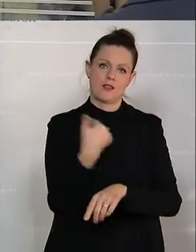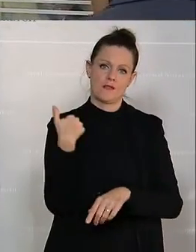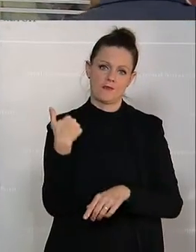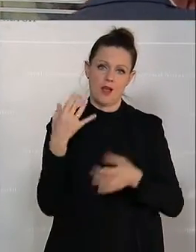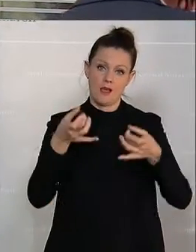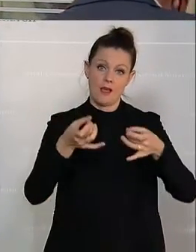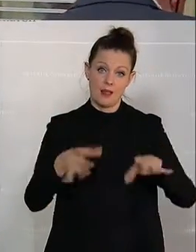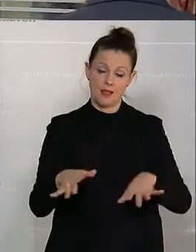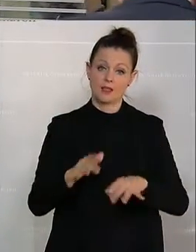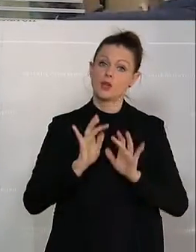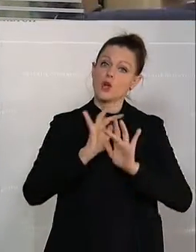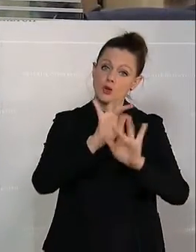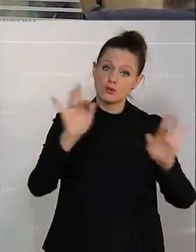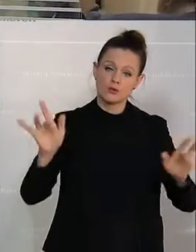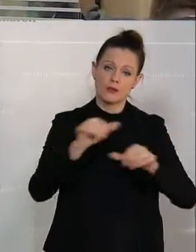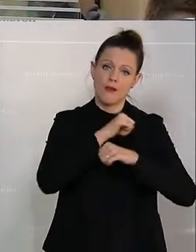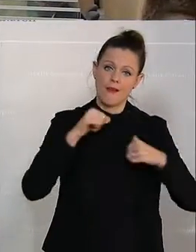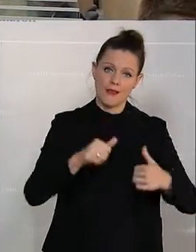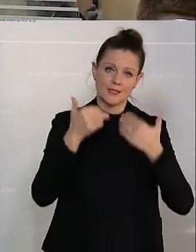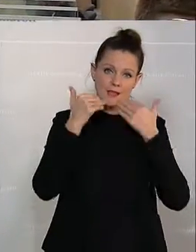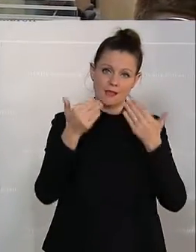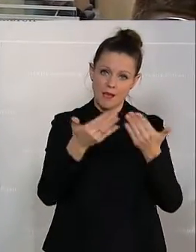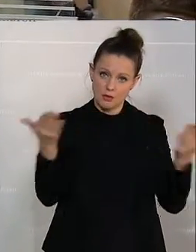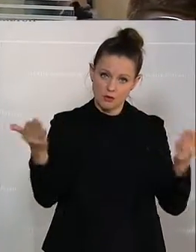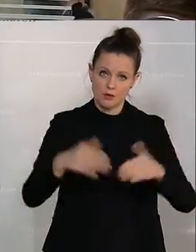An Sie alle ein ganz herzliches Dankeschön.